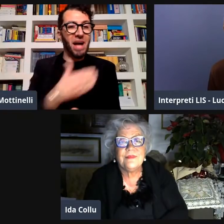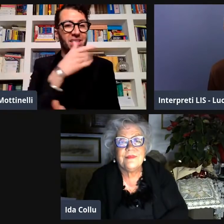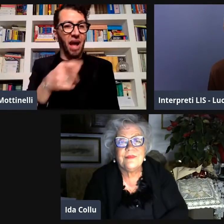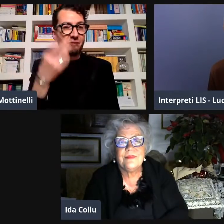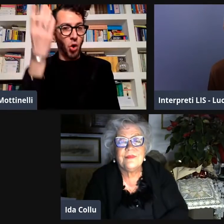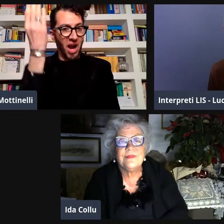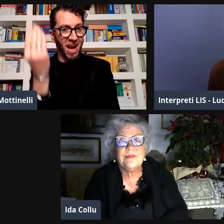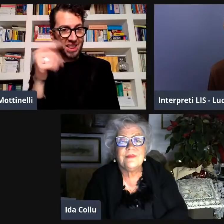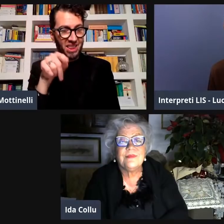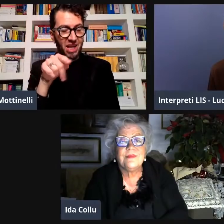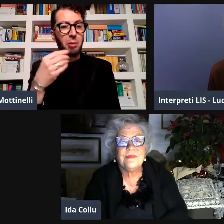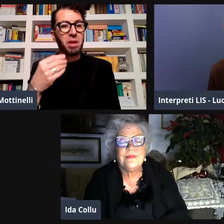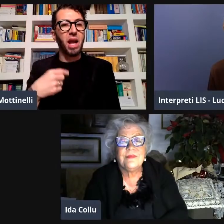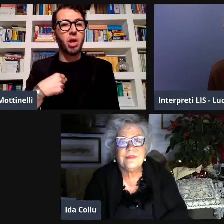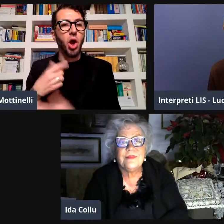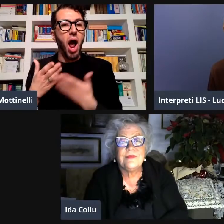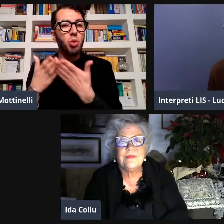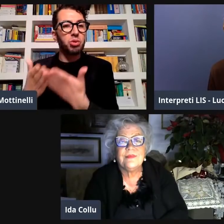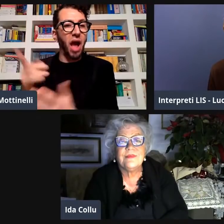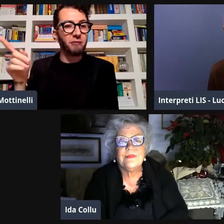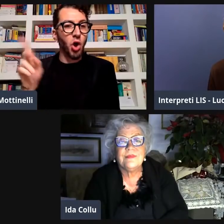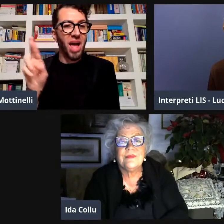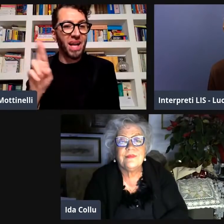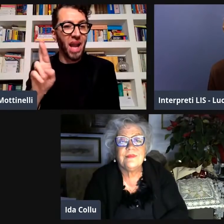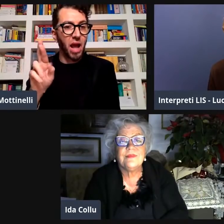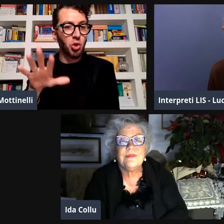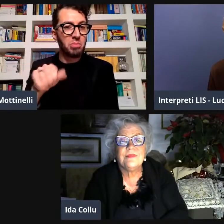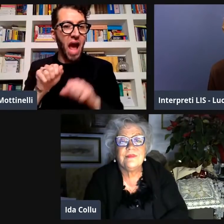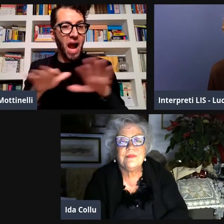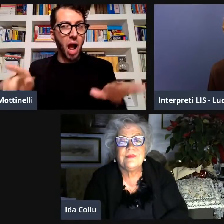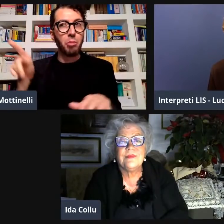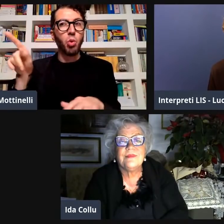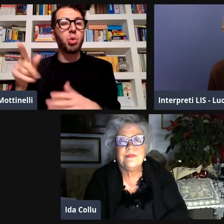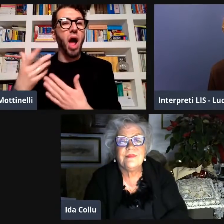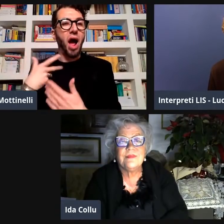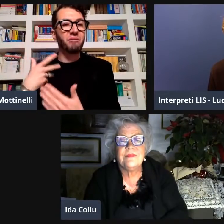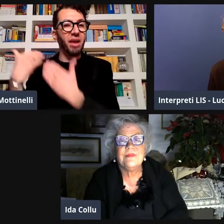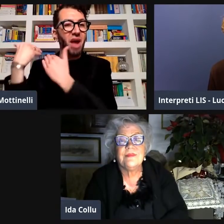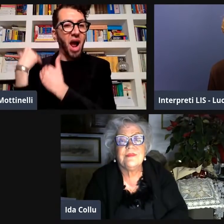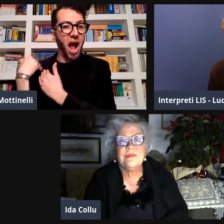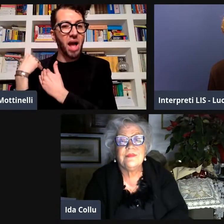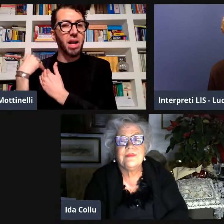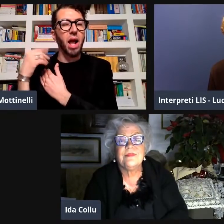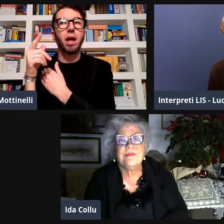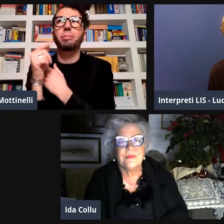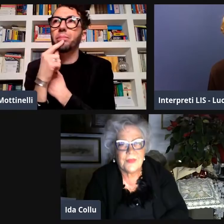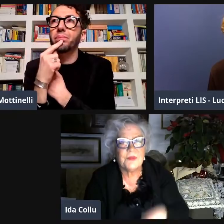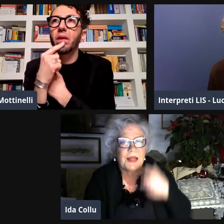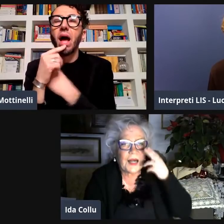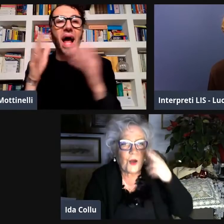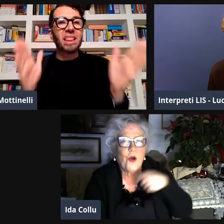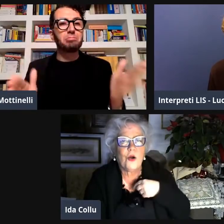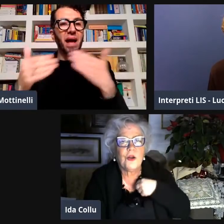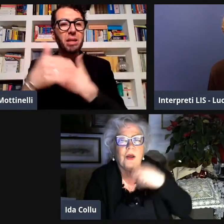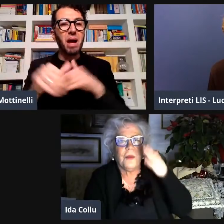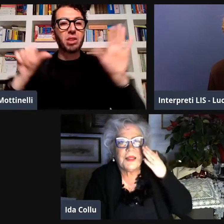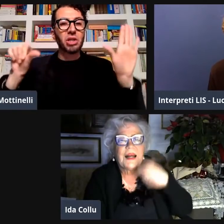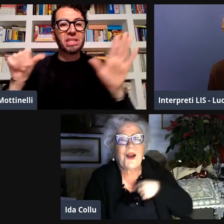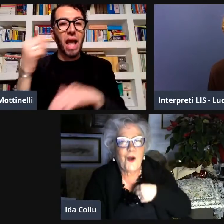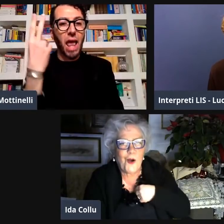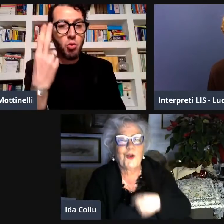giovanissimo e sono passavo per Lens perché aiutavo Pigliacampo lui aveva la